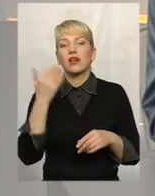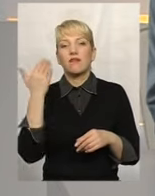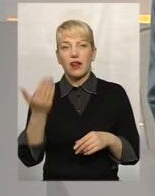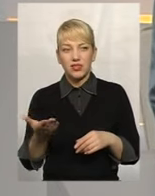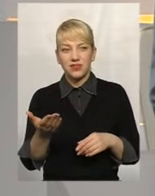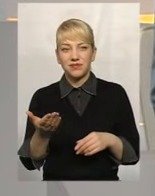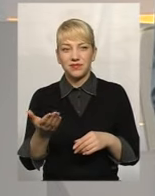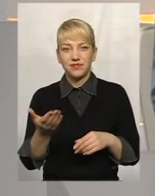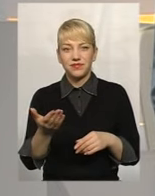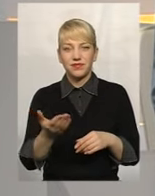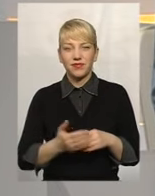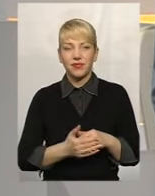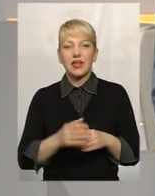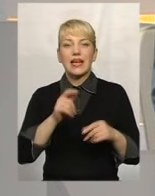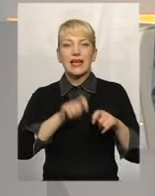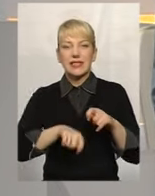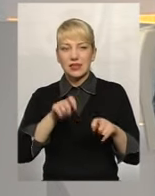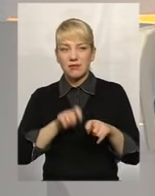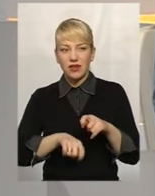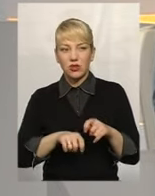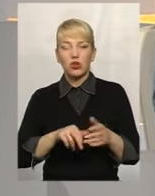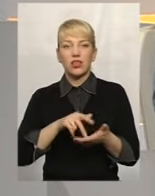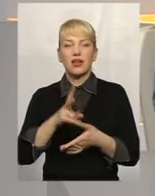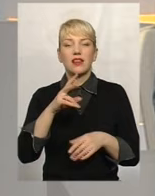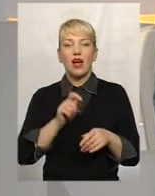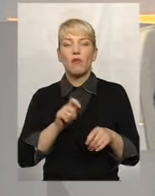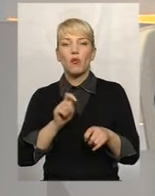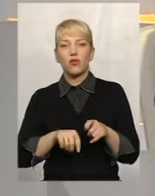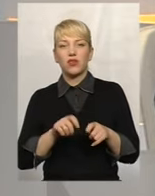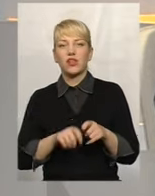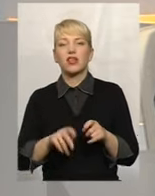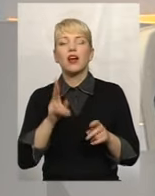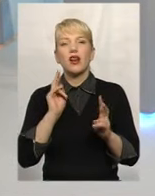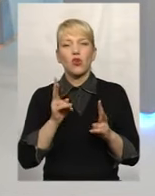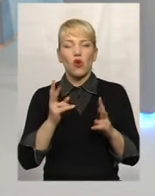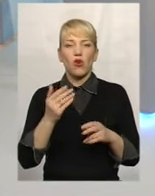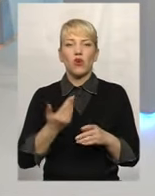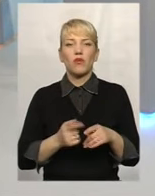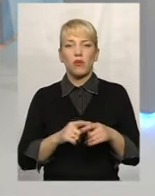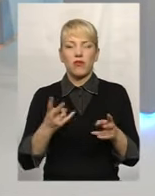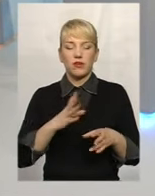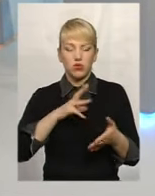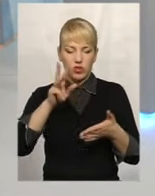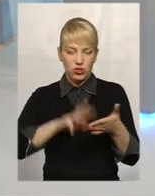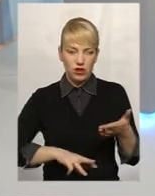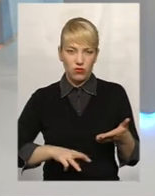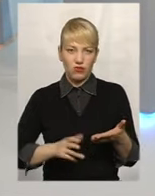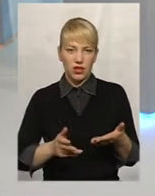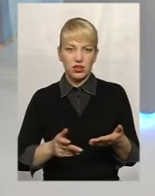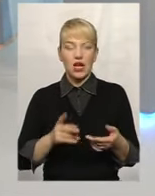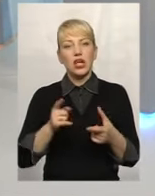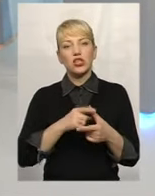інспектор йде на перевірку. Кого він має в такому випадку штрафувати? Чи, можливо,